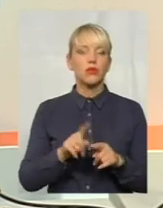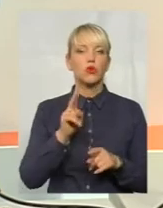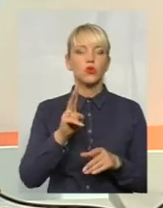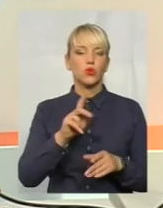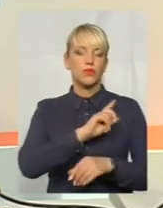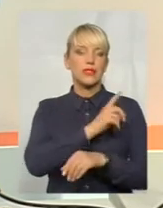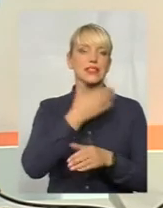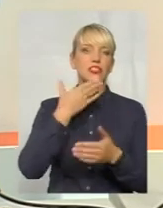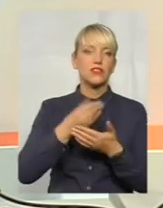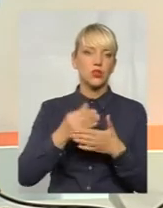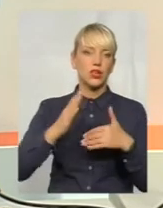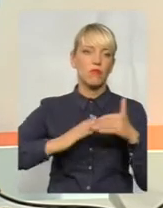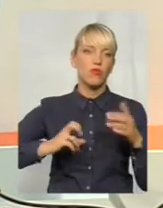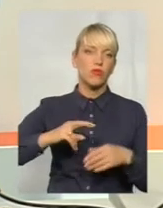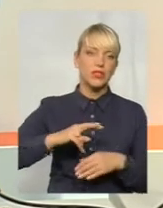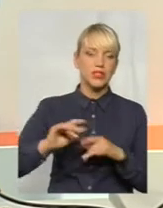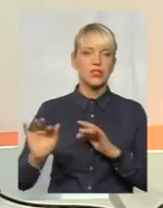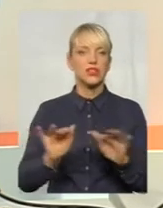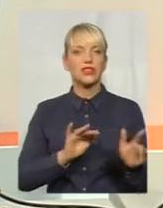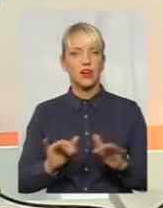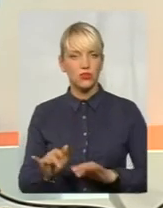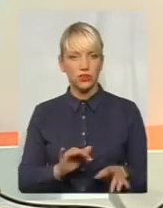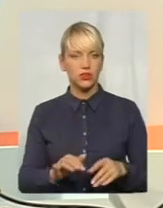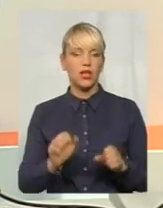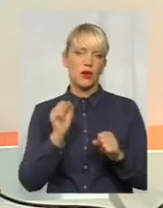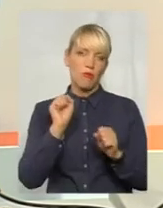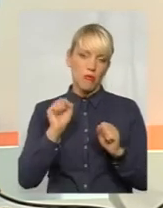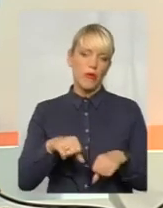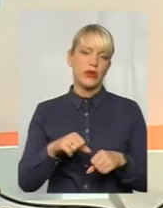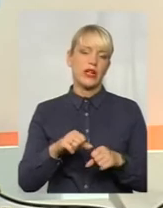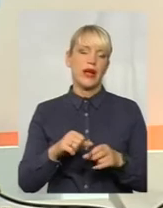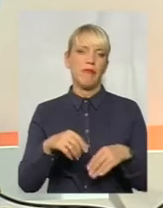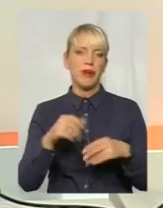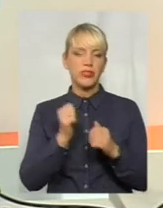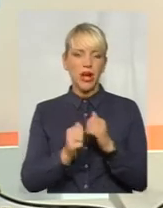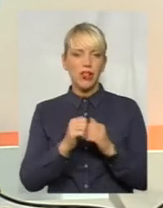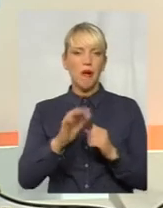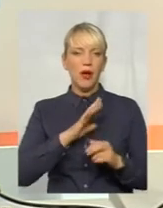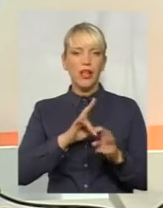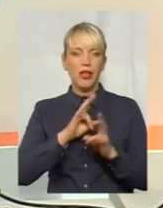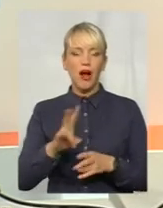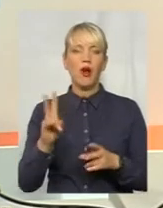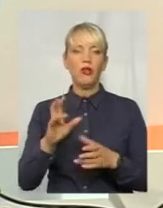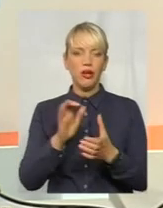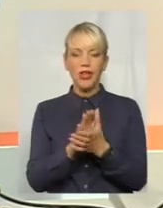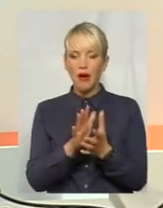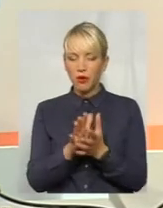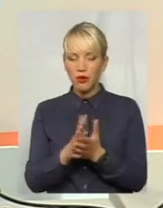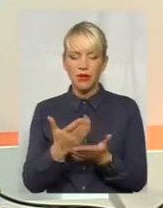своїх діяльностей і так далі, може часто піддаватися травмам, хто контактує з забрудненими